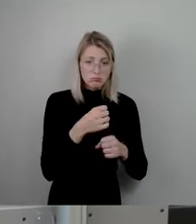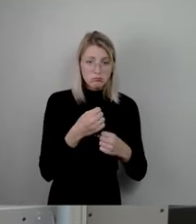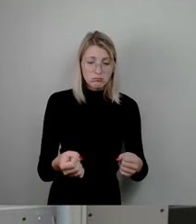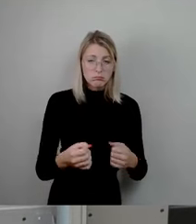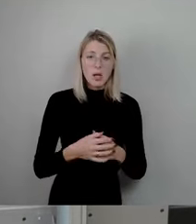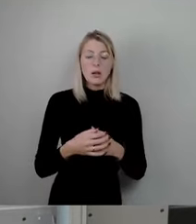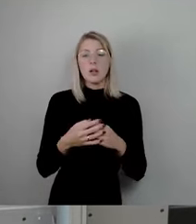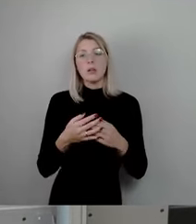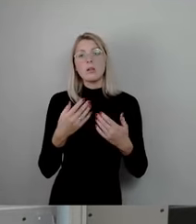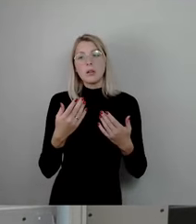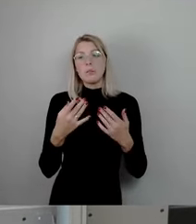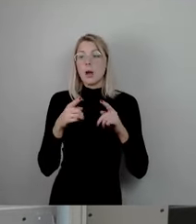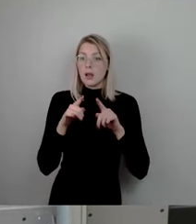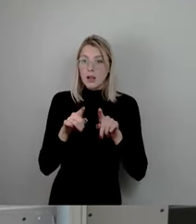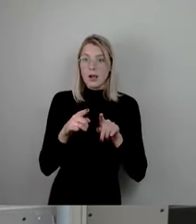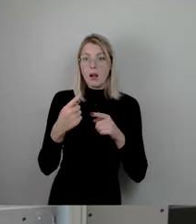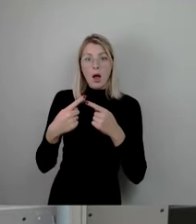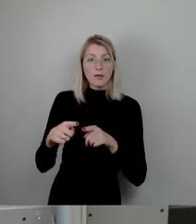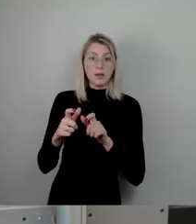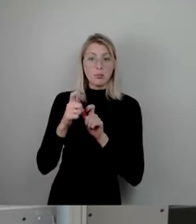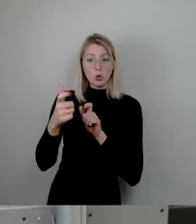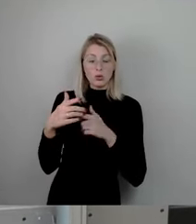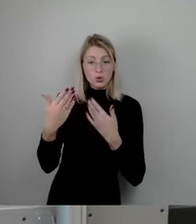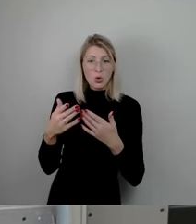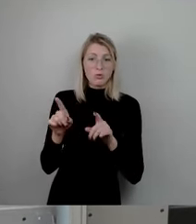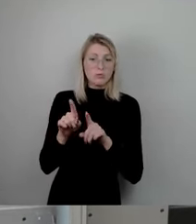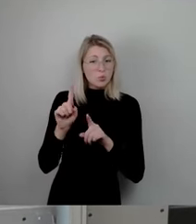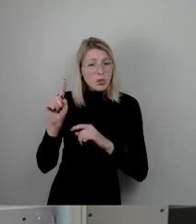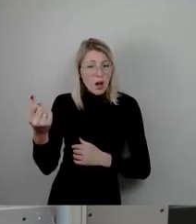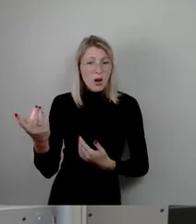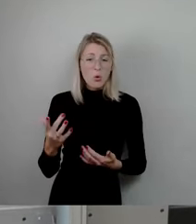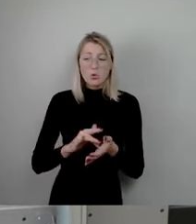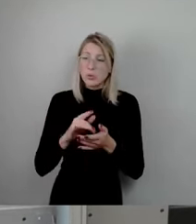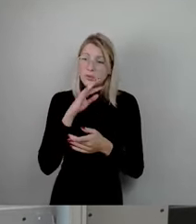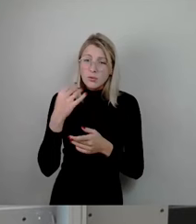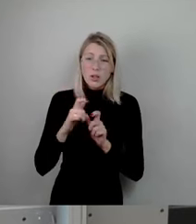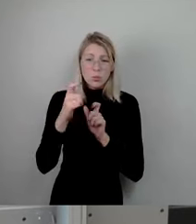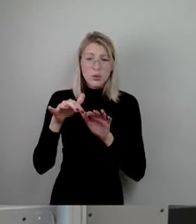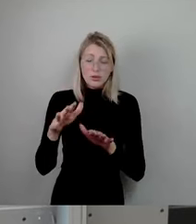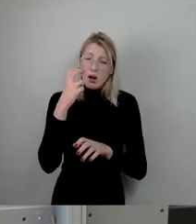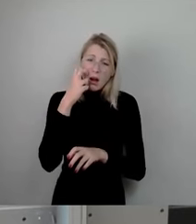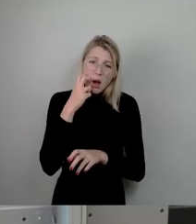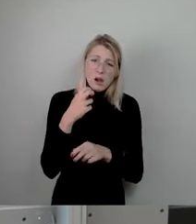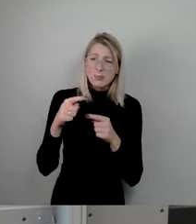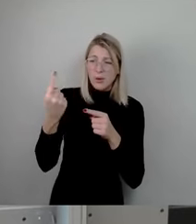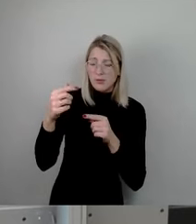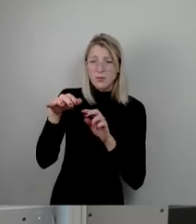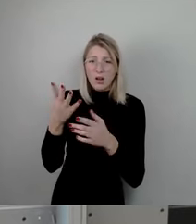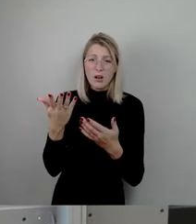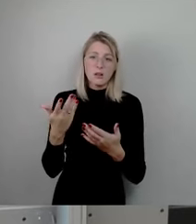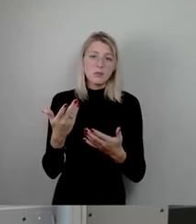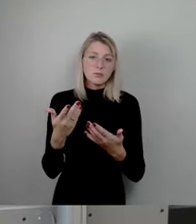weil viele Brücken dieser Art in die Jahre gekommen sind, also mit gleicher sozusagen